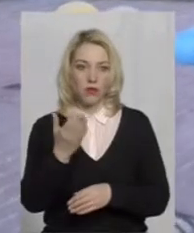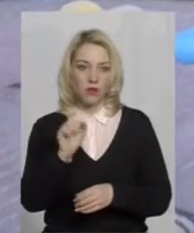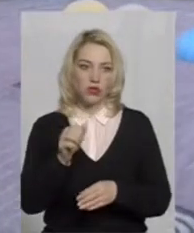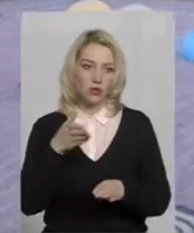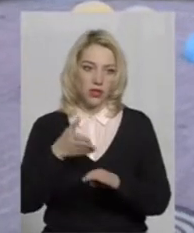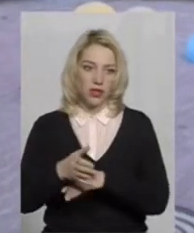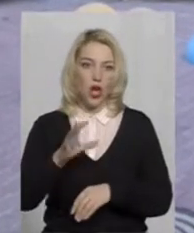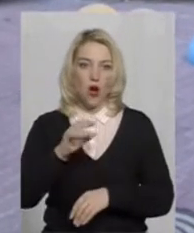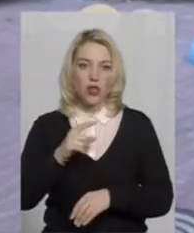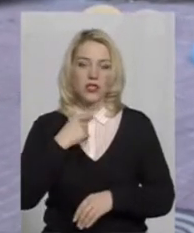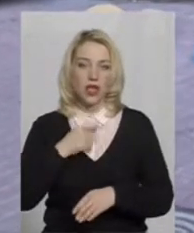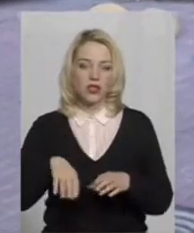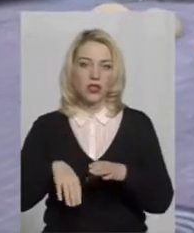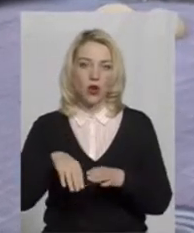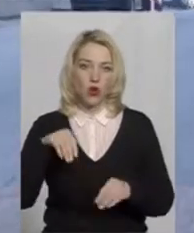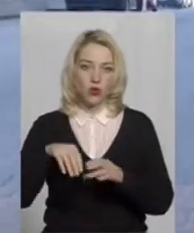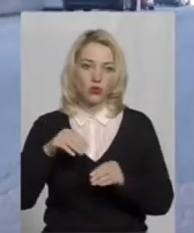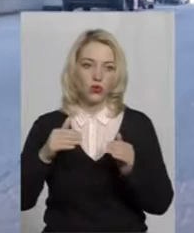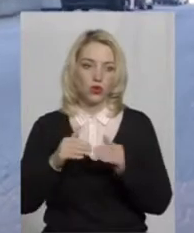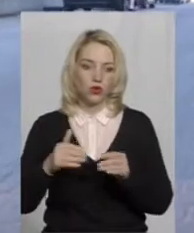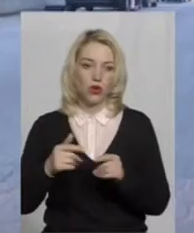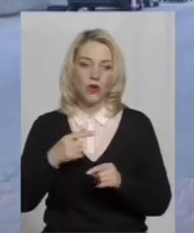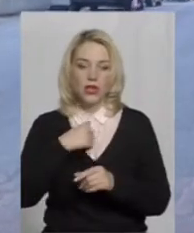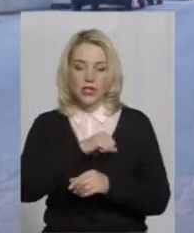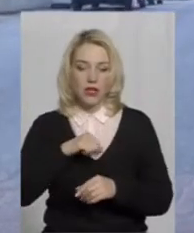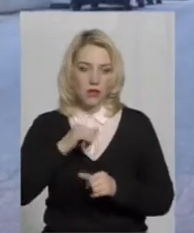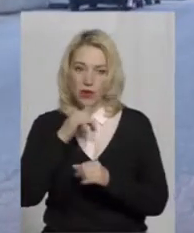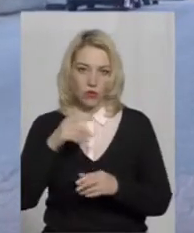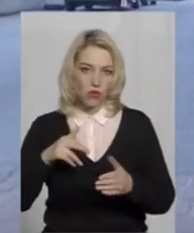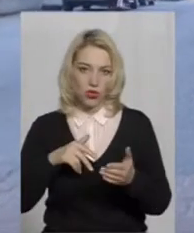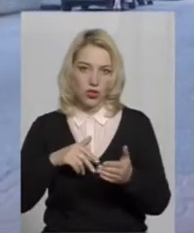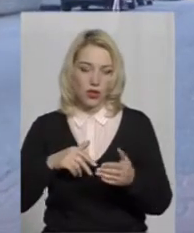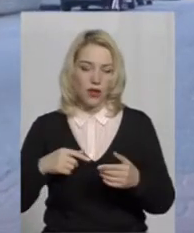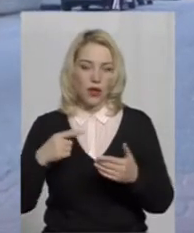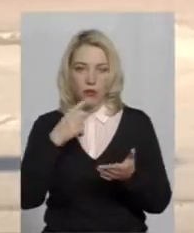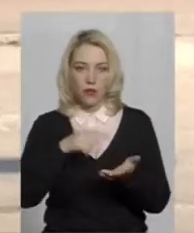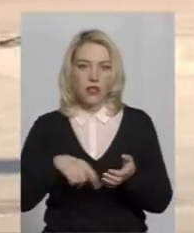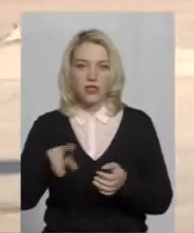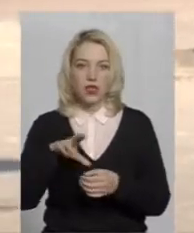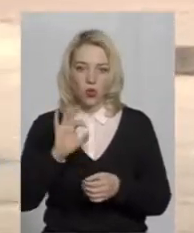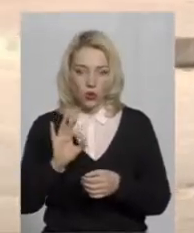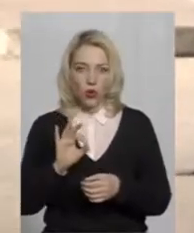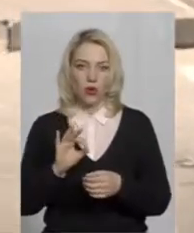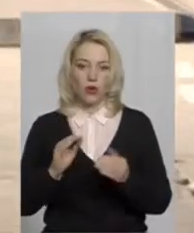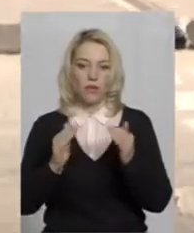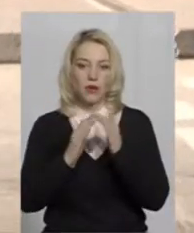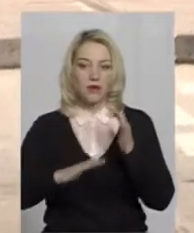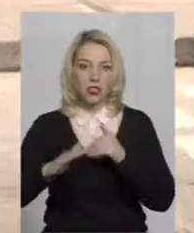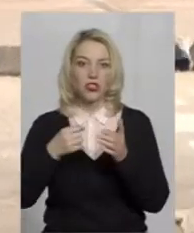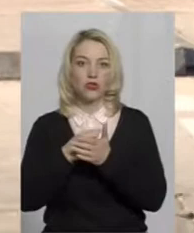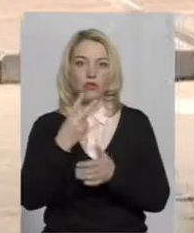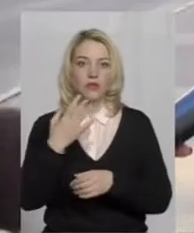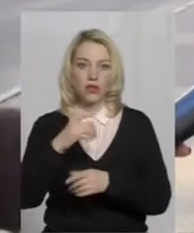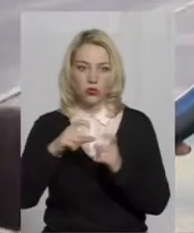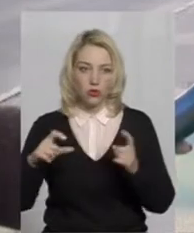голосує вдома. Каже, самотужки дістатись не може із самого приміщення дільниці. Від будинку, де чоловік мешкає, до 25-ї школи, де знаходиться дільниця